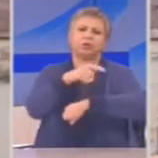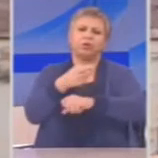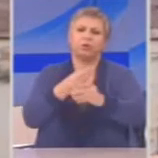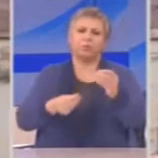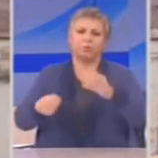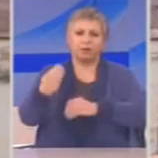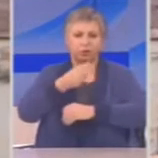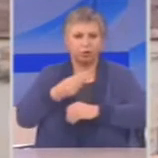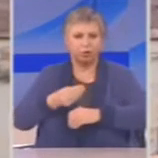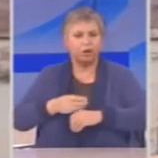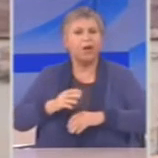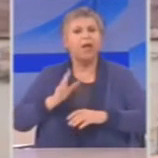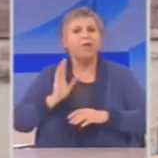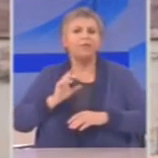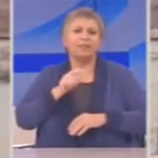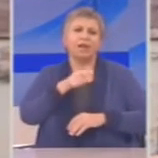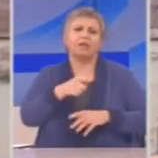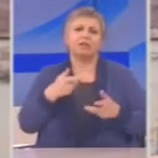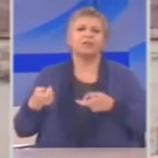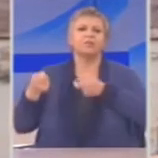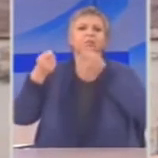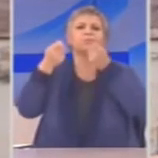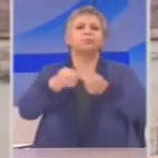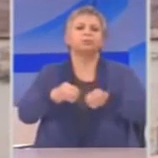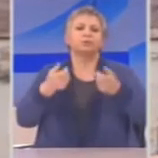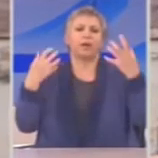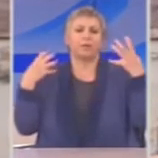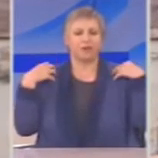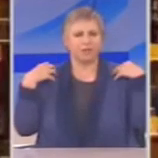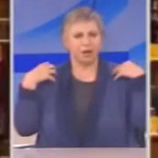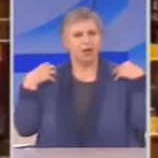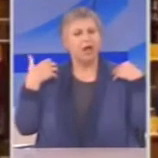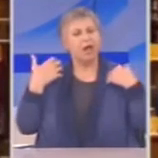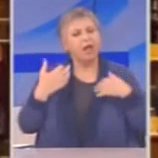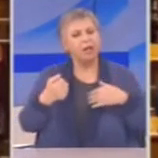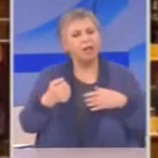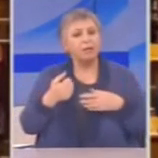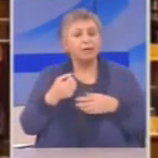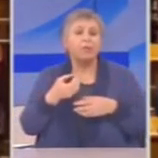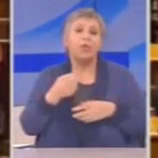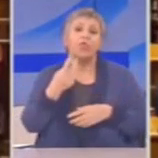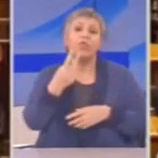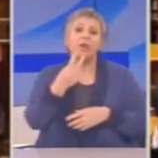πρέπει να το διεπεξάλλεστε με τον καλύτερο τρόπο έχετε δύο-τρία λεπτά αν θέλετε να πείτε κάτι και τελεία